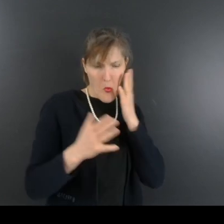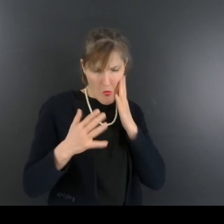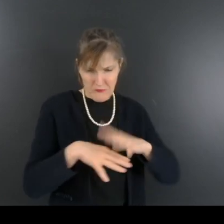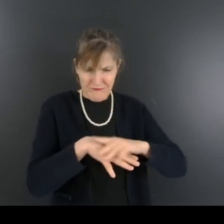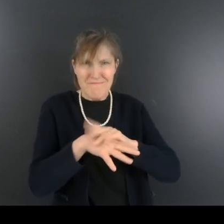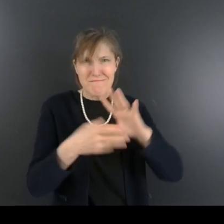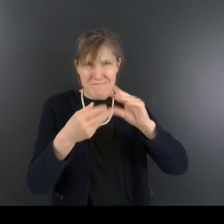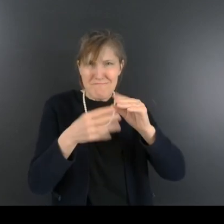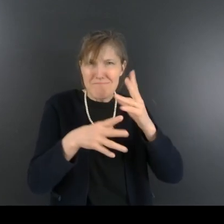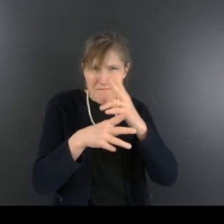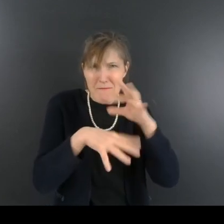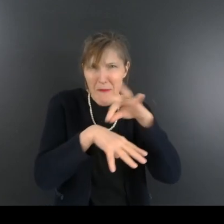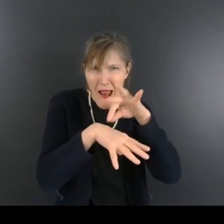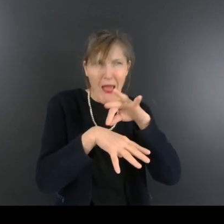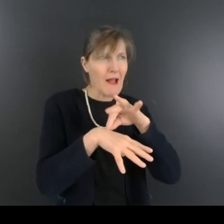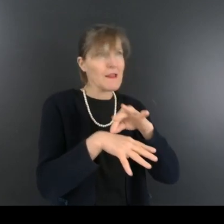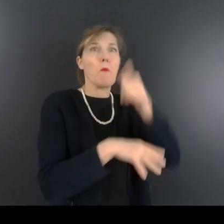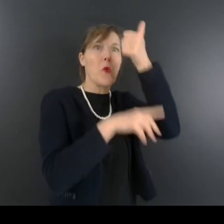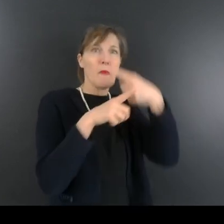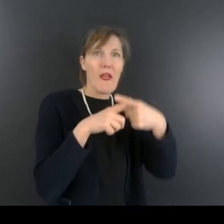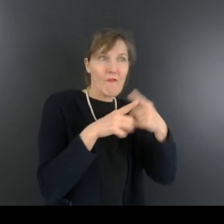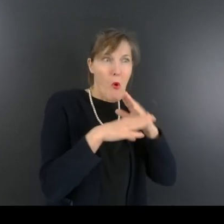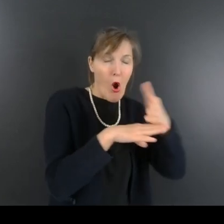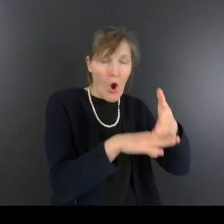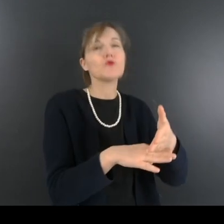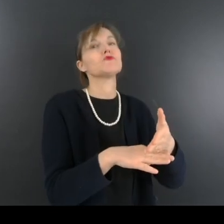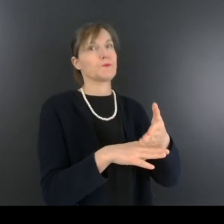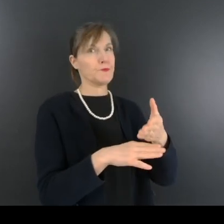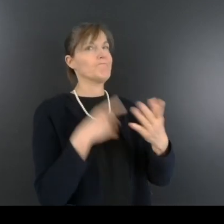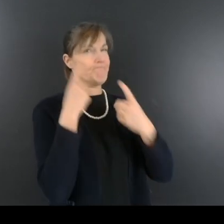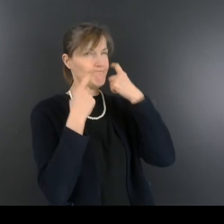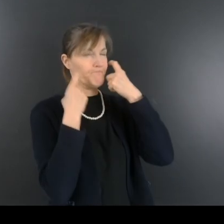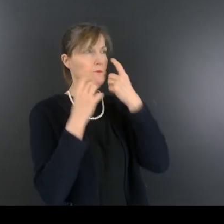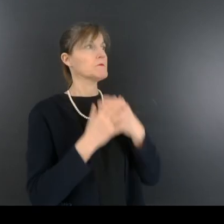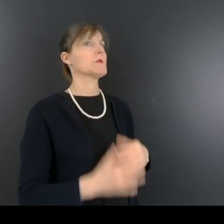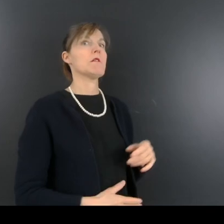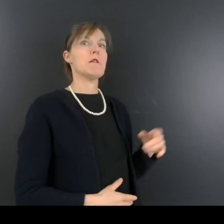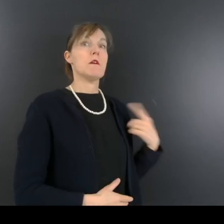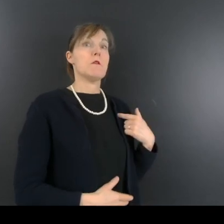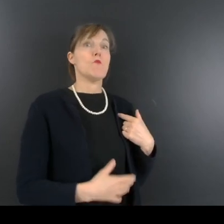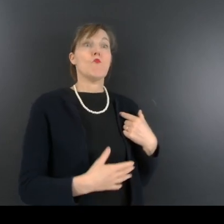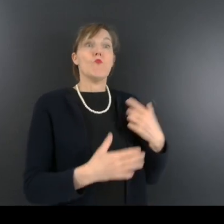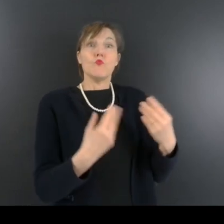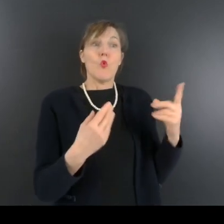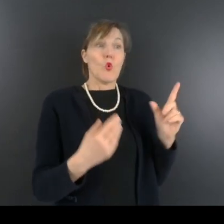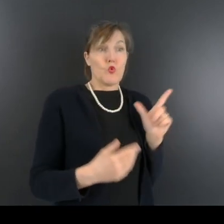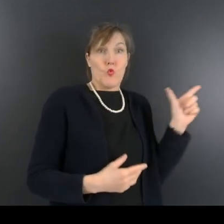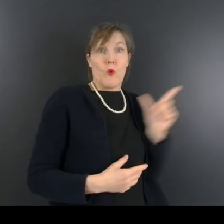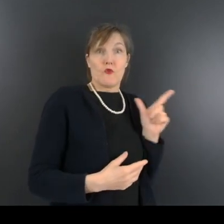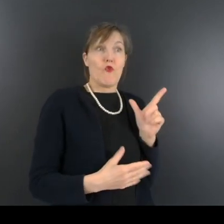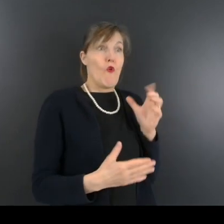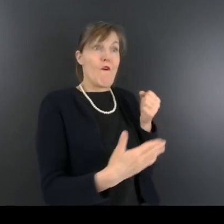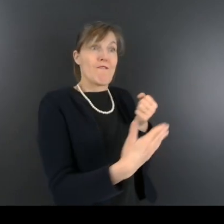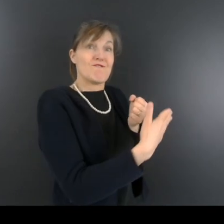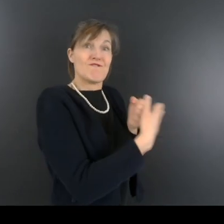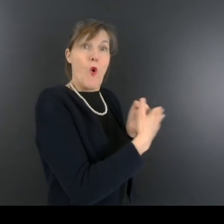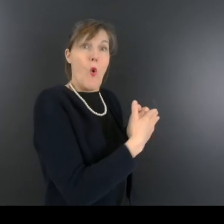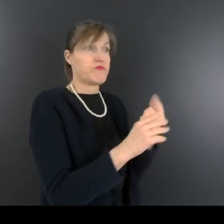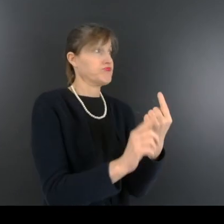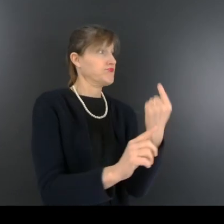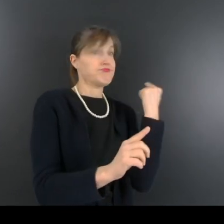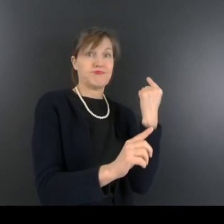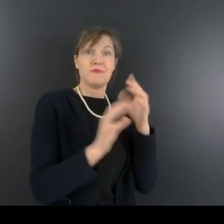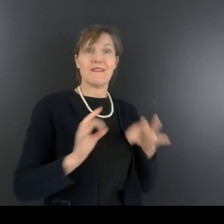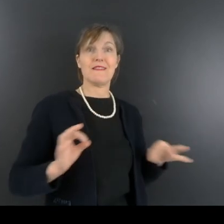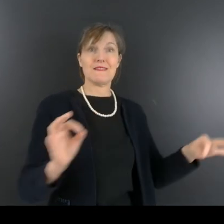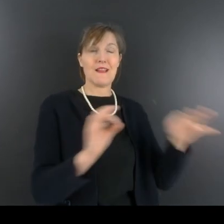fait d'entrer pour la première fois dans un tel lieu. Je me tins debout avec lui au fond de la salle. Aucune réaction